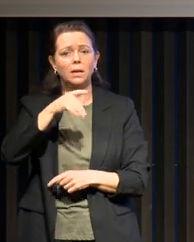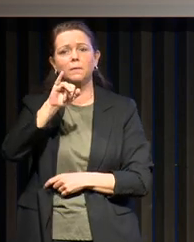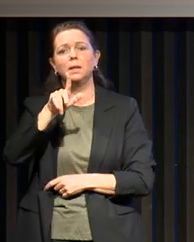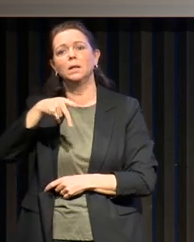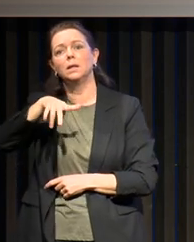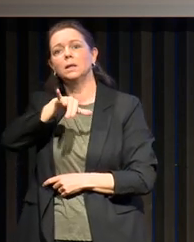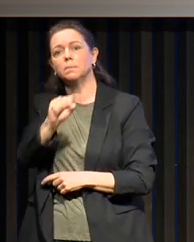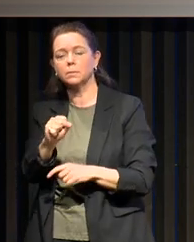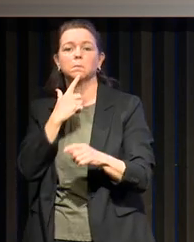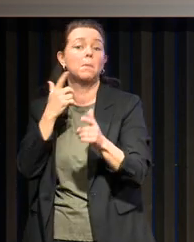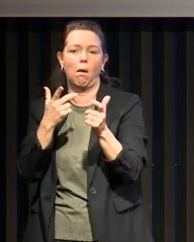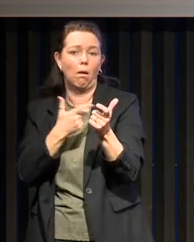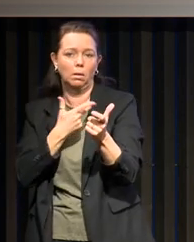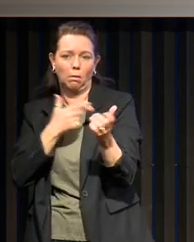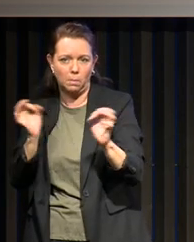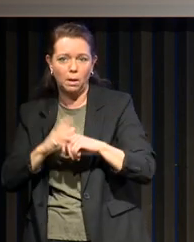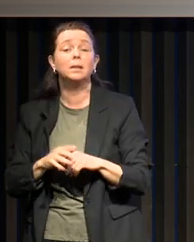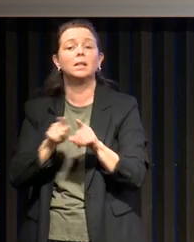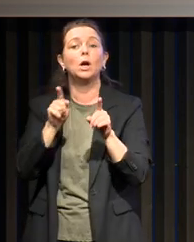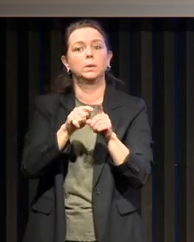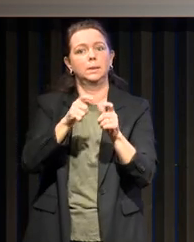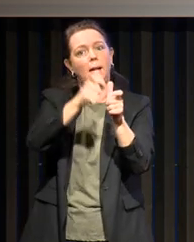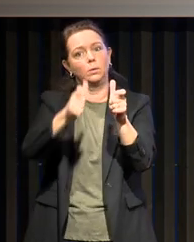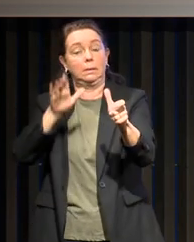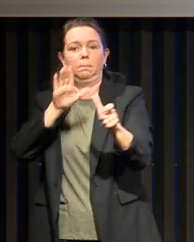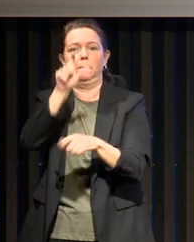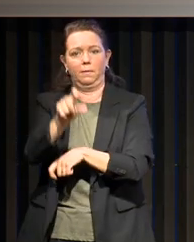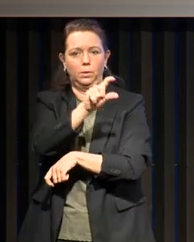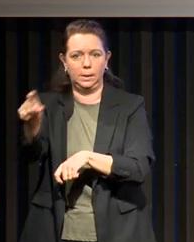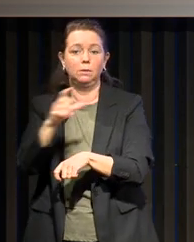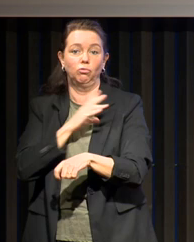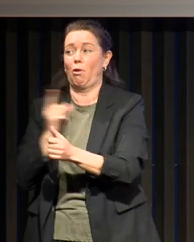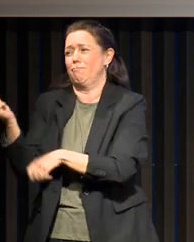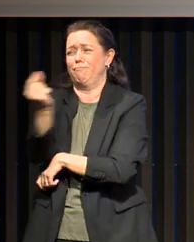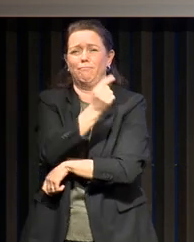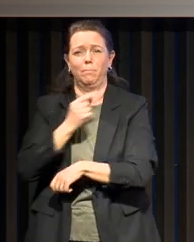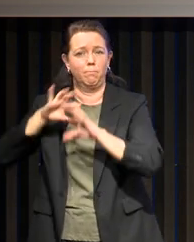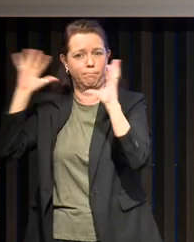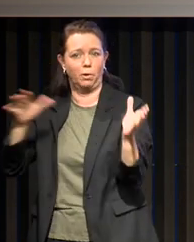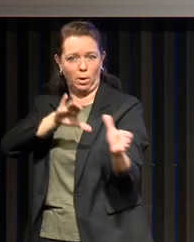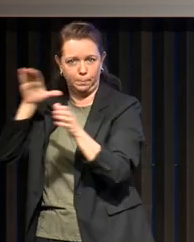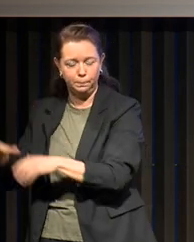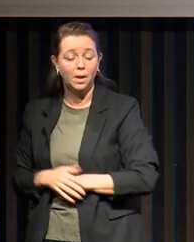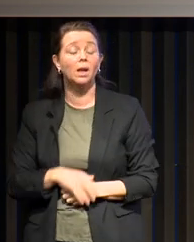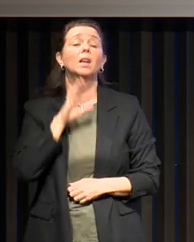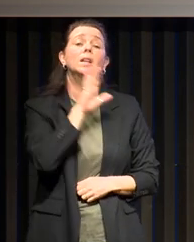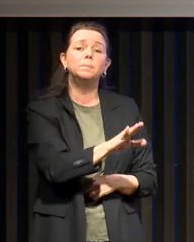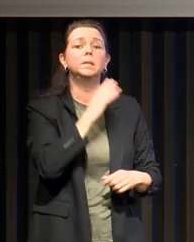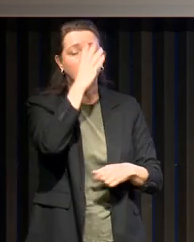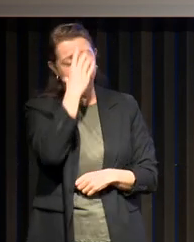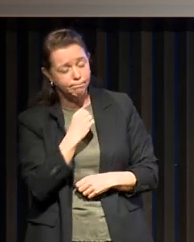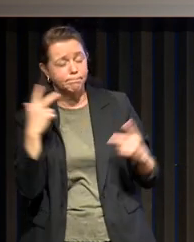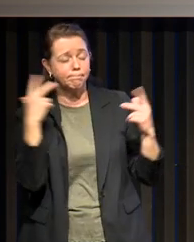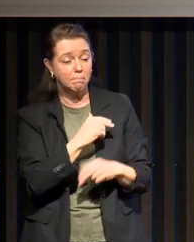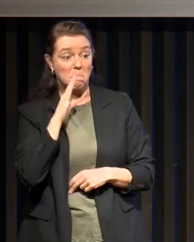on pourra en discuter, et l'industrie pharmaceutique. Alors, le syndrome d'apnée obstructive du sommeil, mal du siècle.